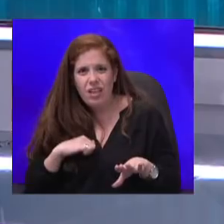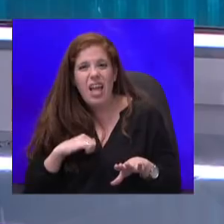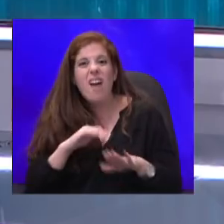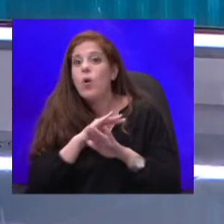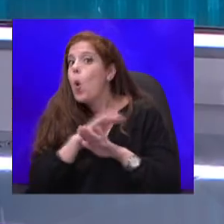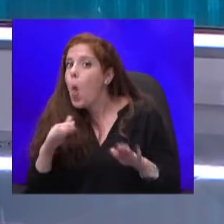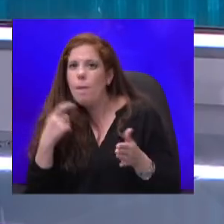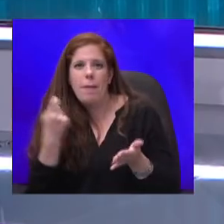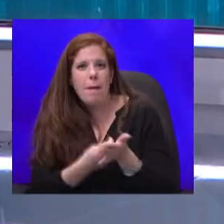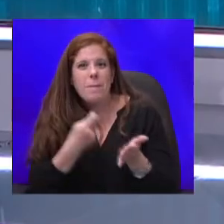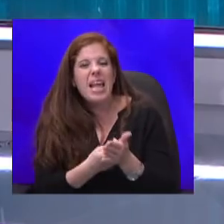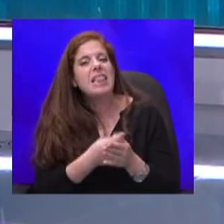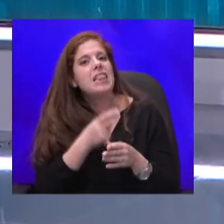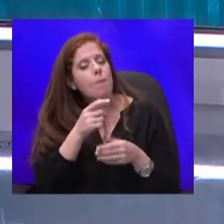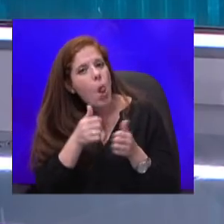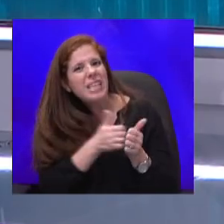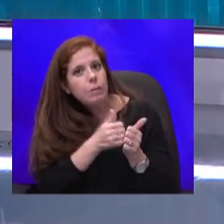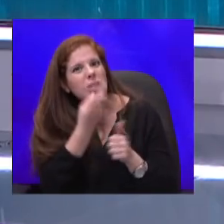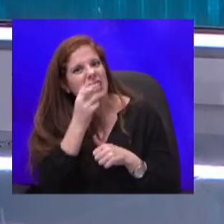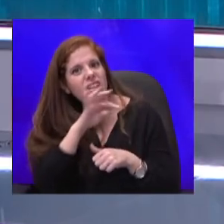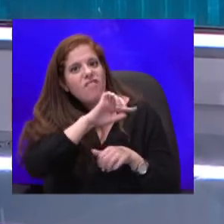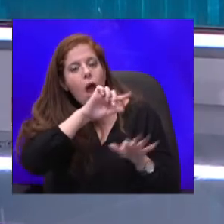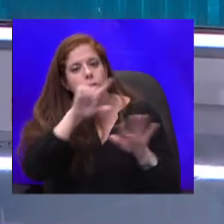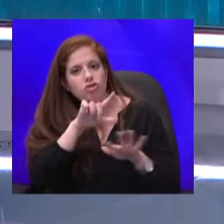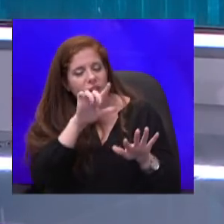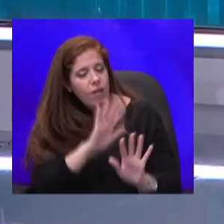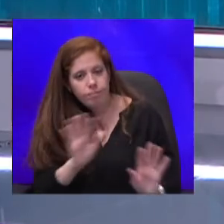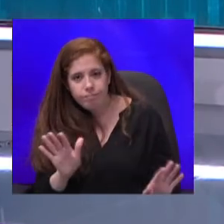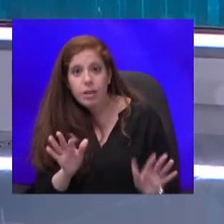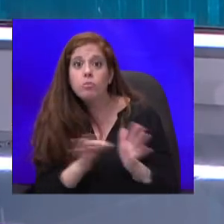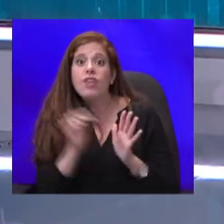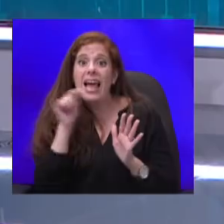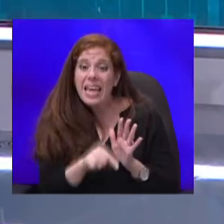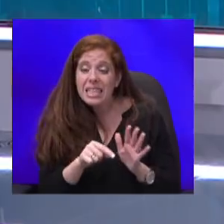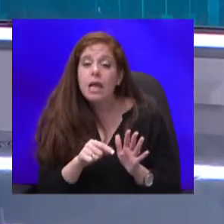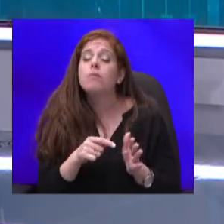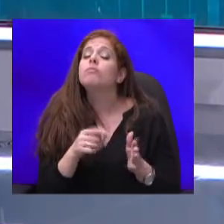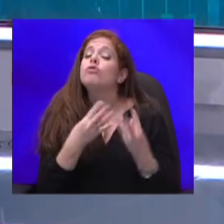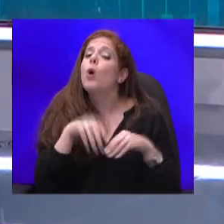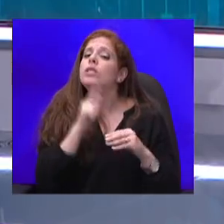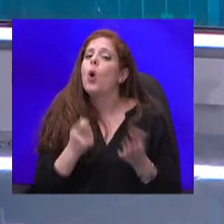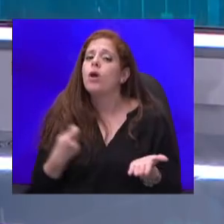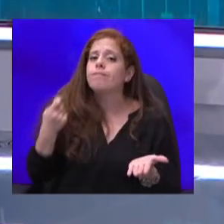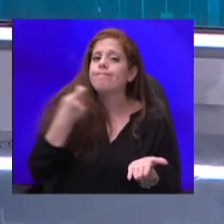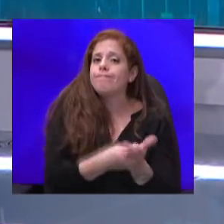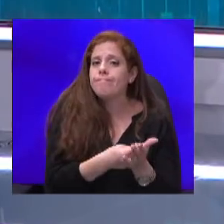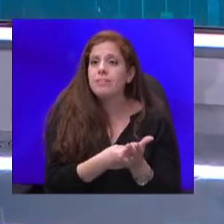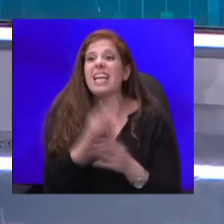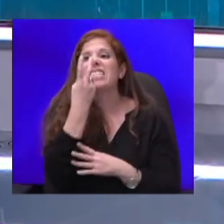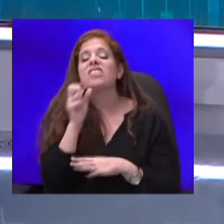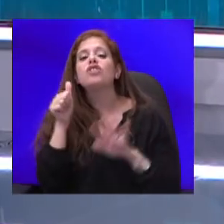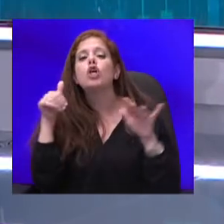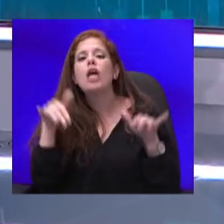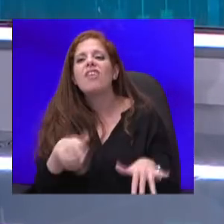-7. בשביל להגיע לזה, משפחות צריכות להשלים מהכיס לבד. 26 אלף שקלים בשישה חודשים הם יותר